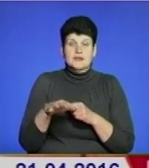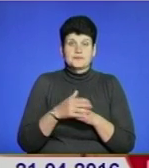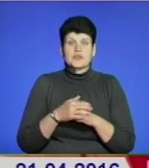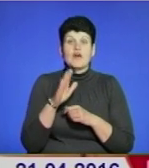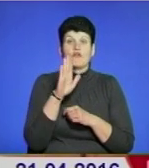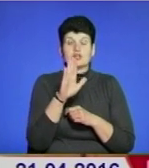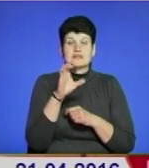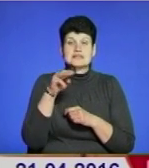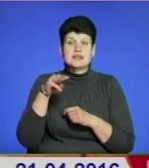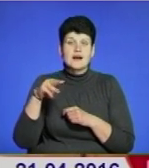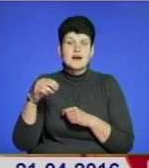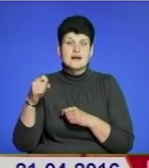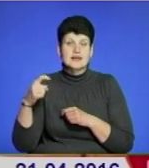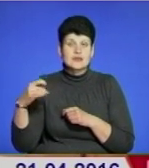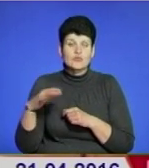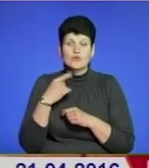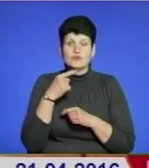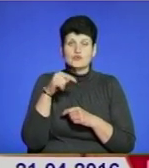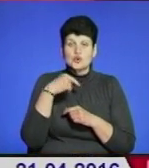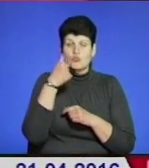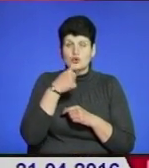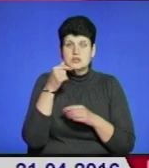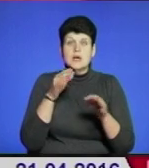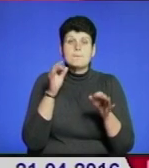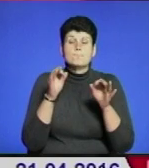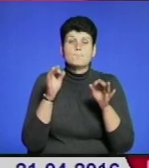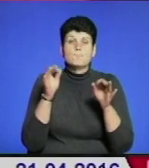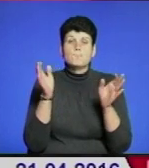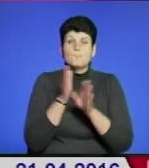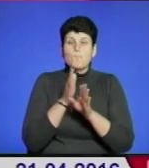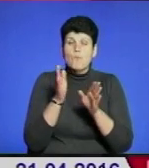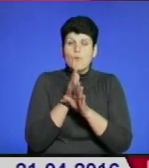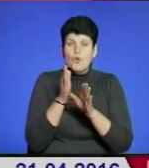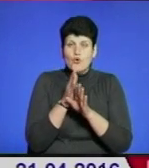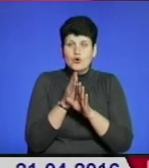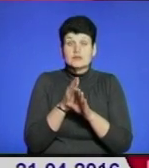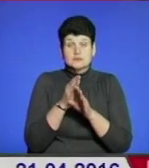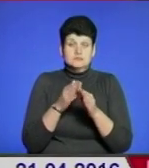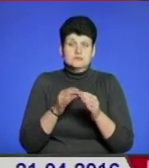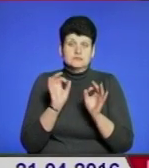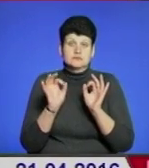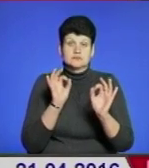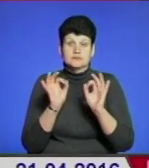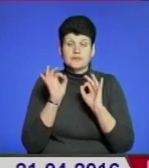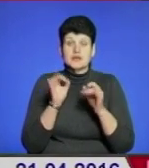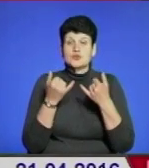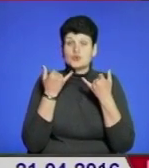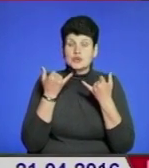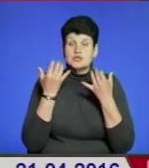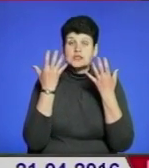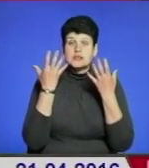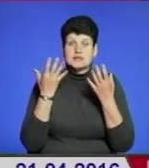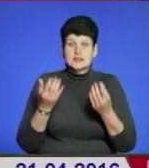Стахів відзначає, що цього року погода для роботи на полях і для росту сільськогосподарських культур сприятлива. Адже на сьогодні посівна